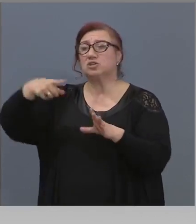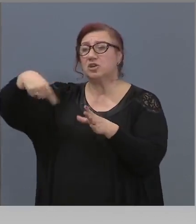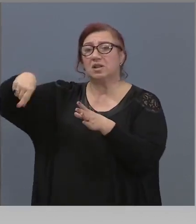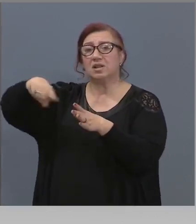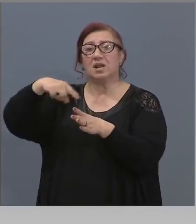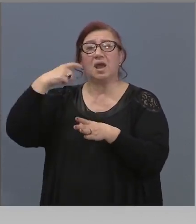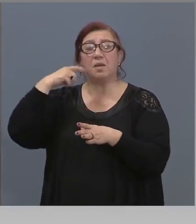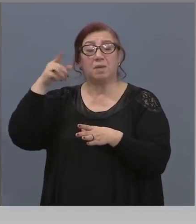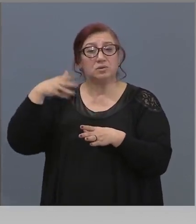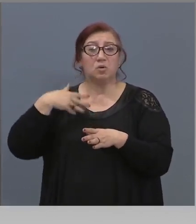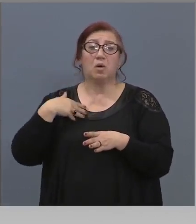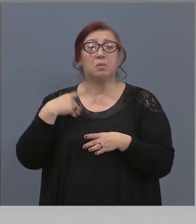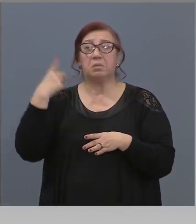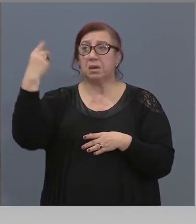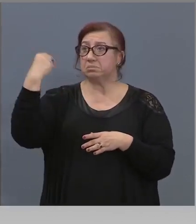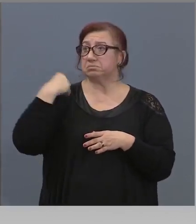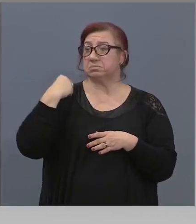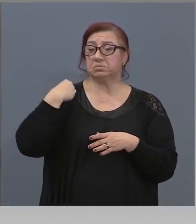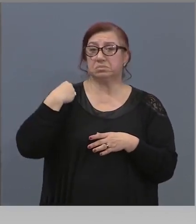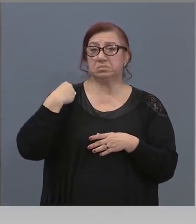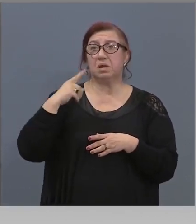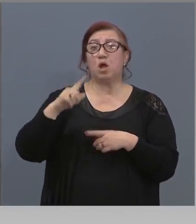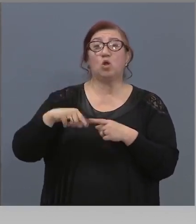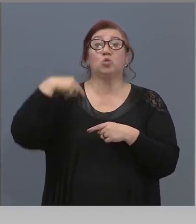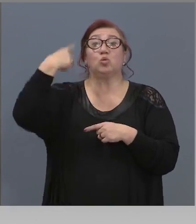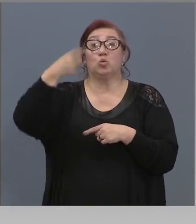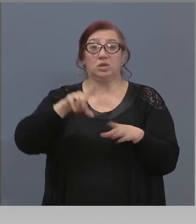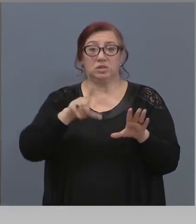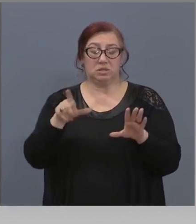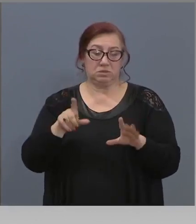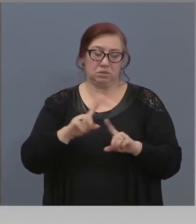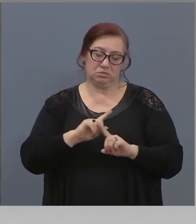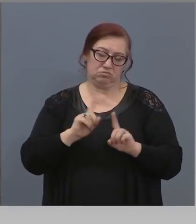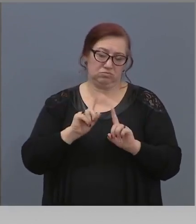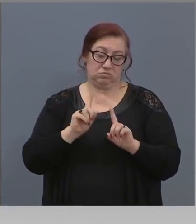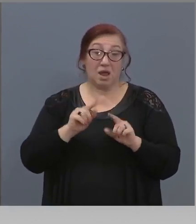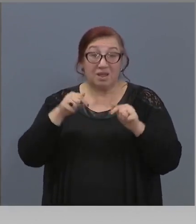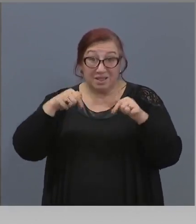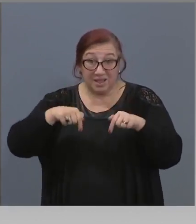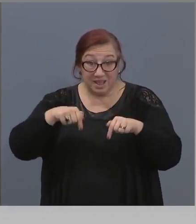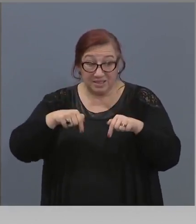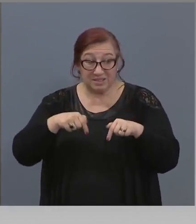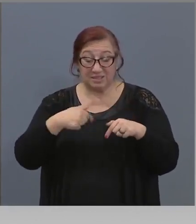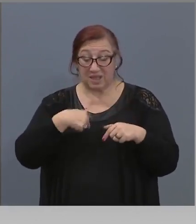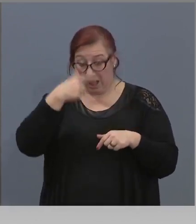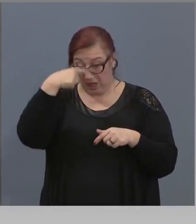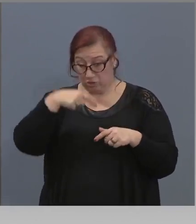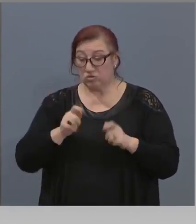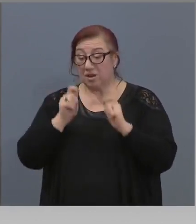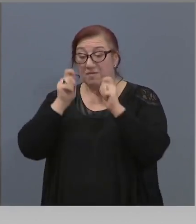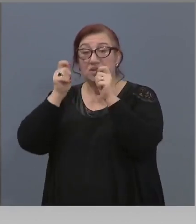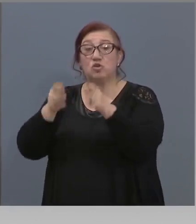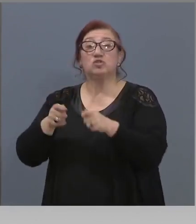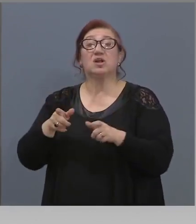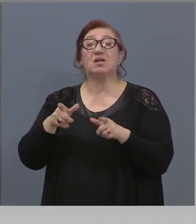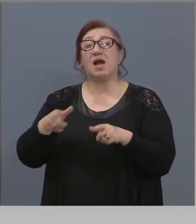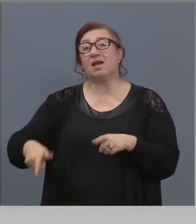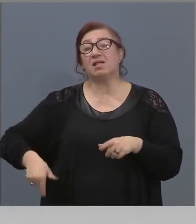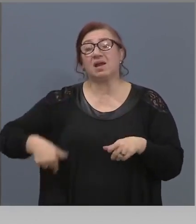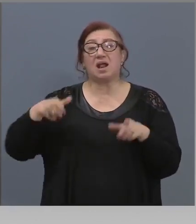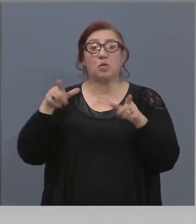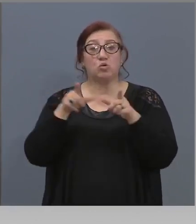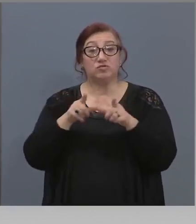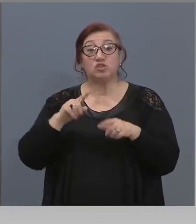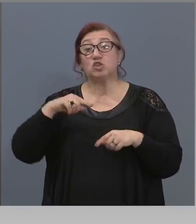сигнал, че това ще е едва следващата седмица. Днеска и съм възложил на Мотовчиски утре да ви изчете отговорите